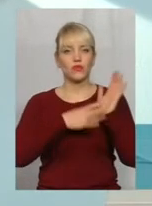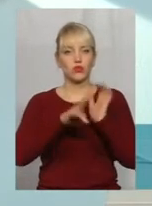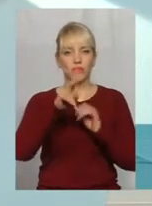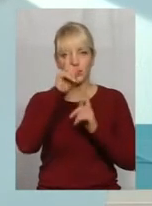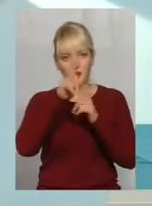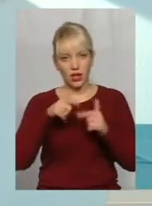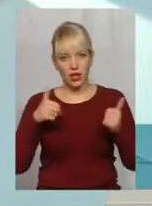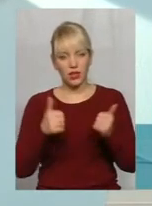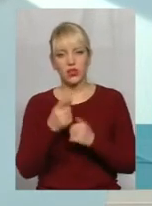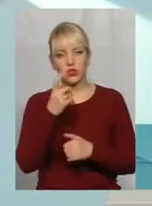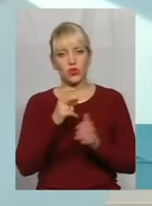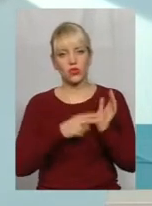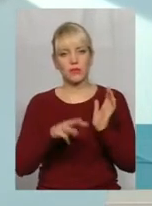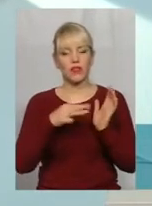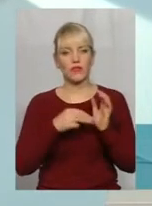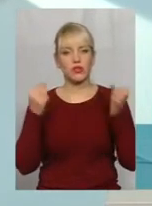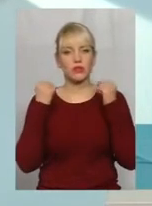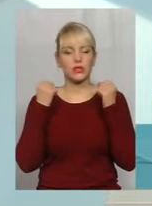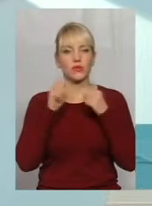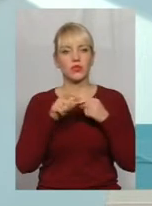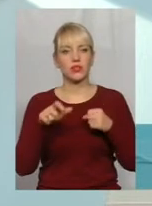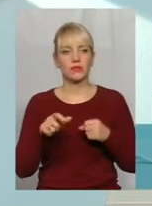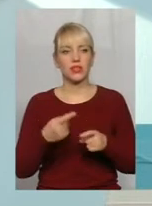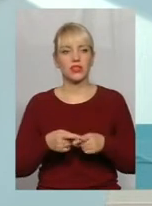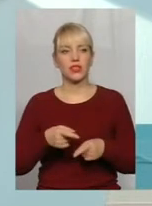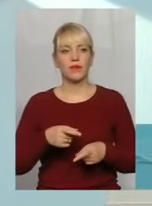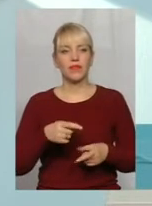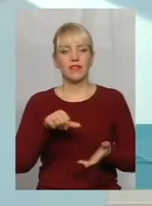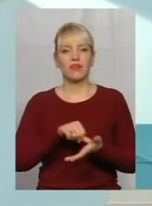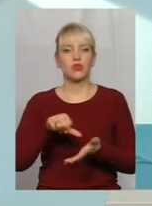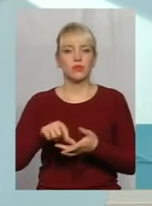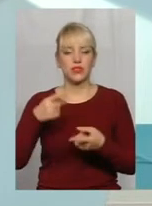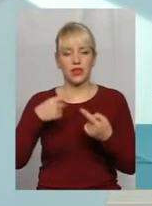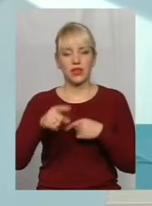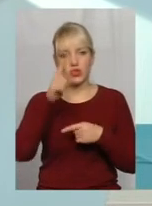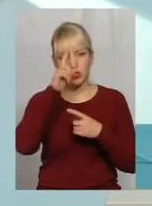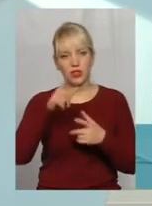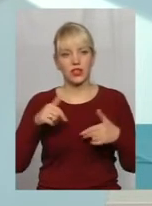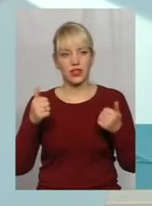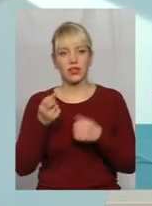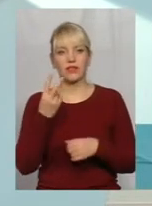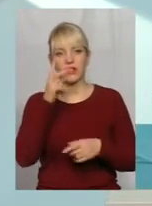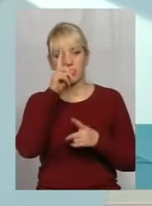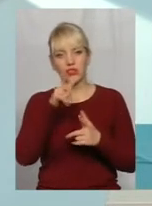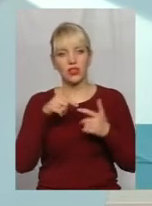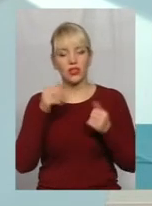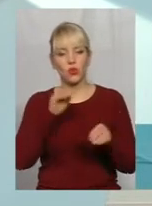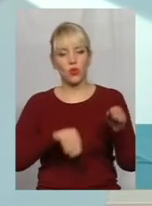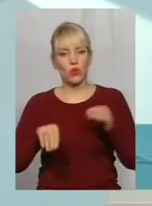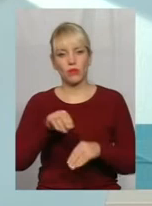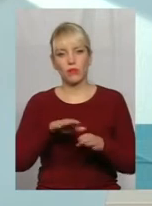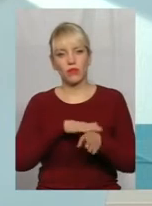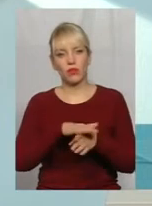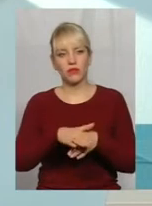і 178 спортсменів натуралізованих виступають за інші країни. 12 країн укомплектовані